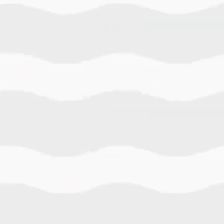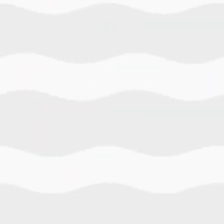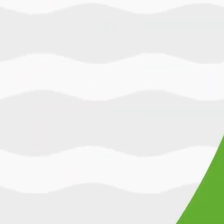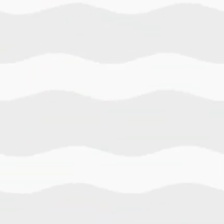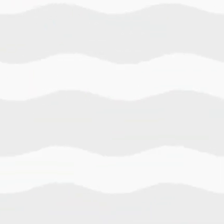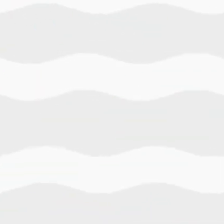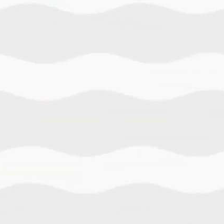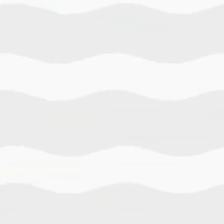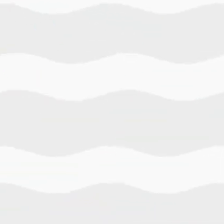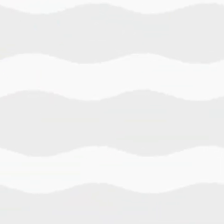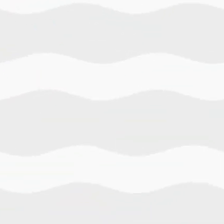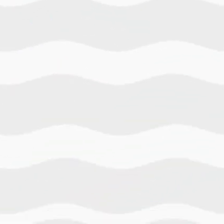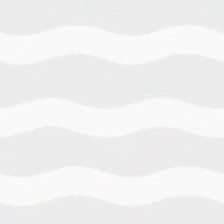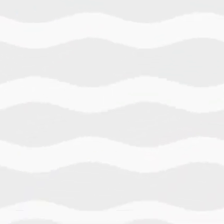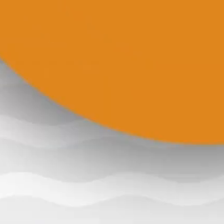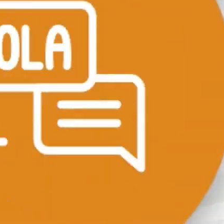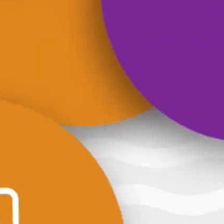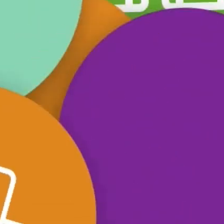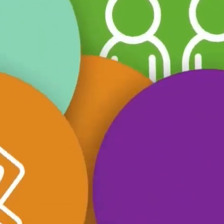Субтитры подогнал «Симон»